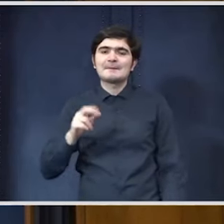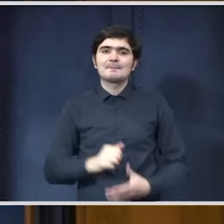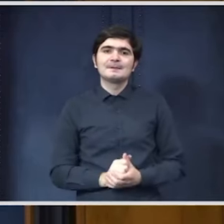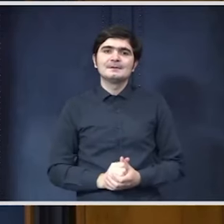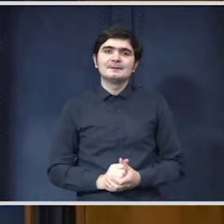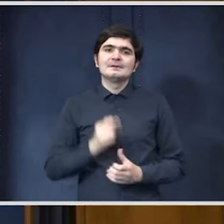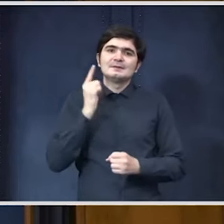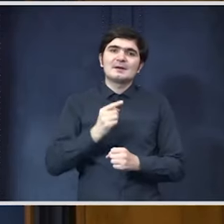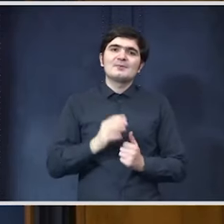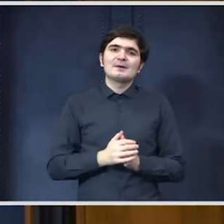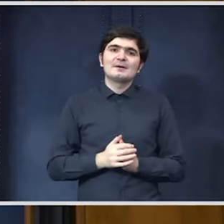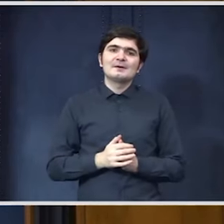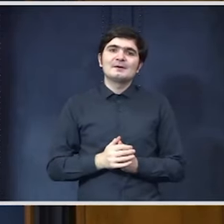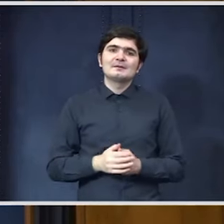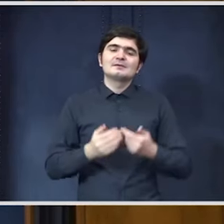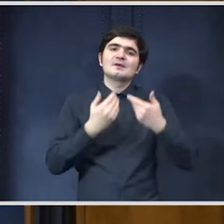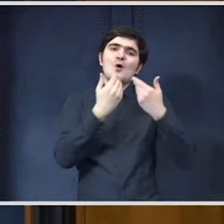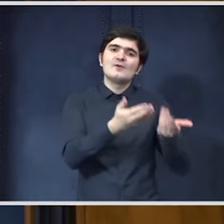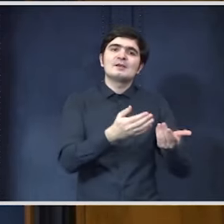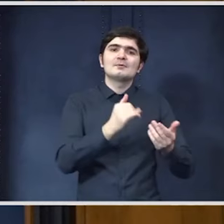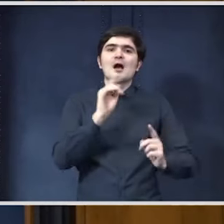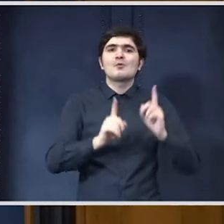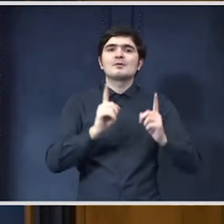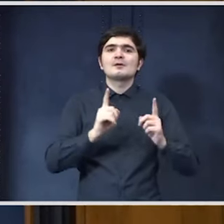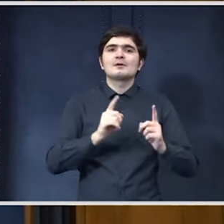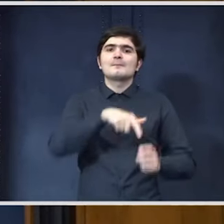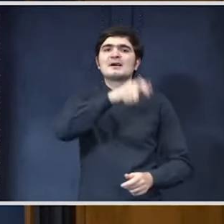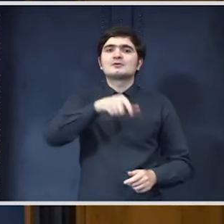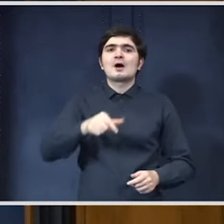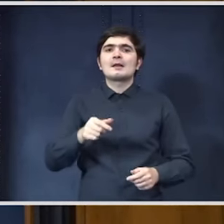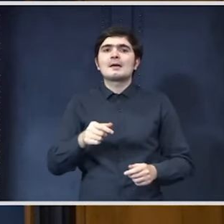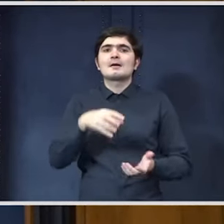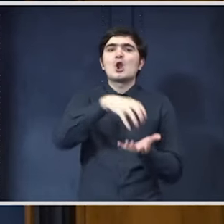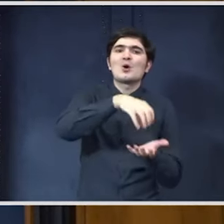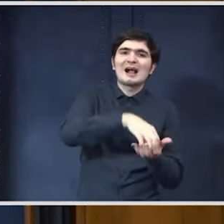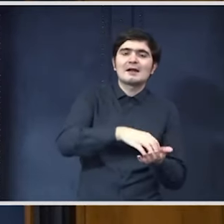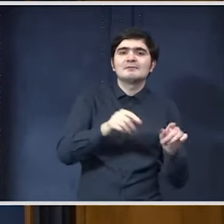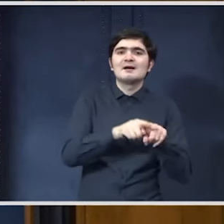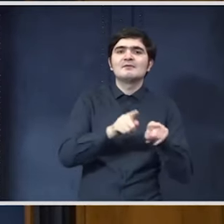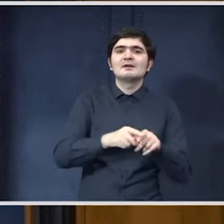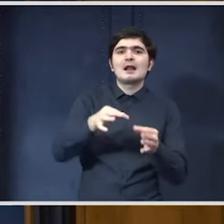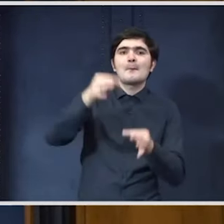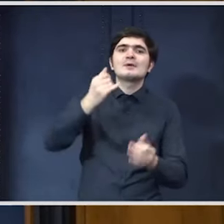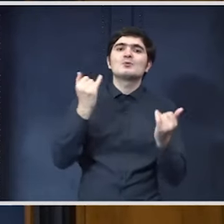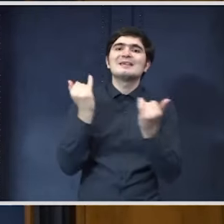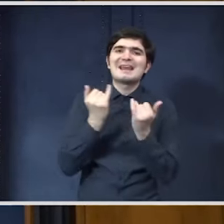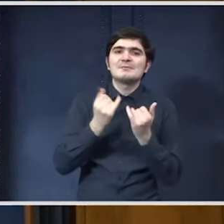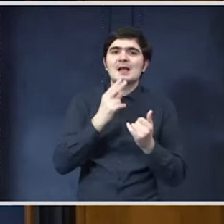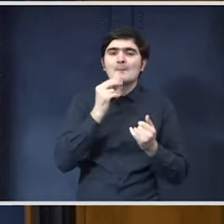actori mai flexibili, locali, actori la firul ierbii, cum le-am spus aici.